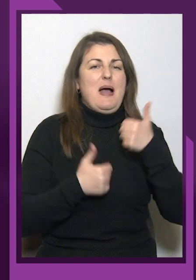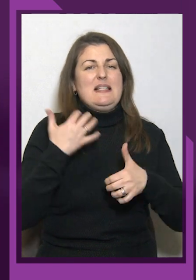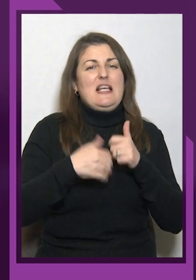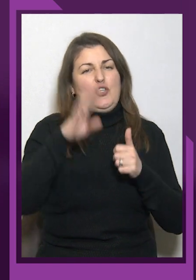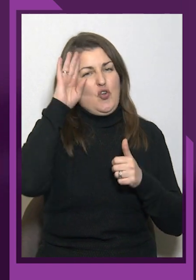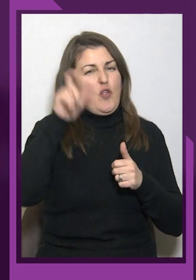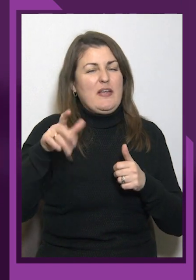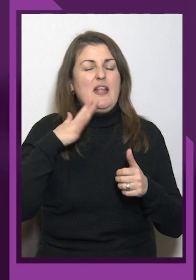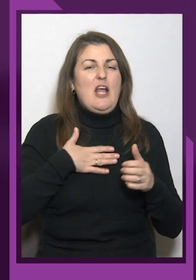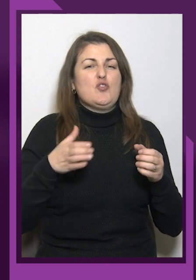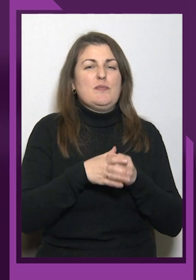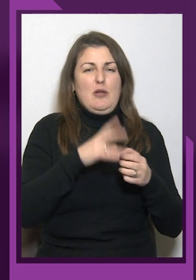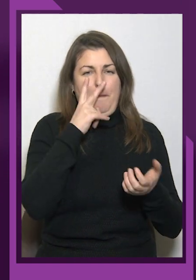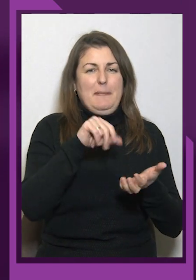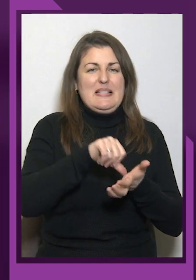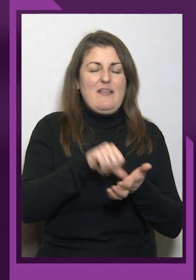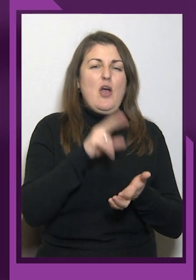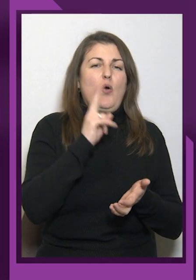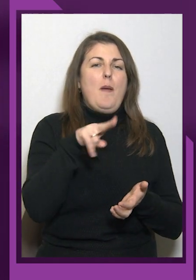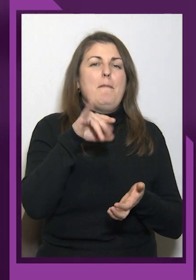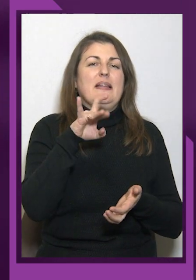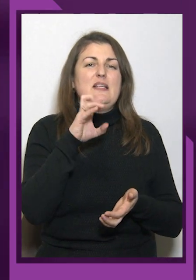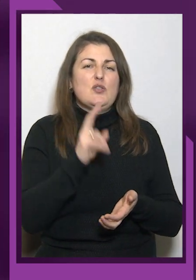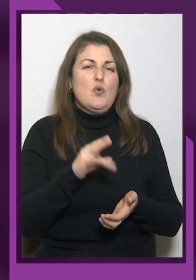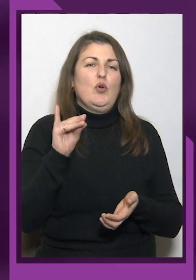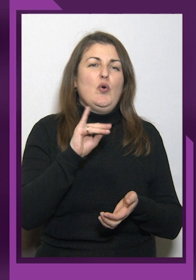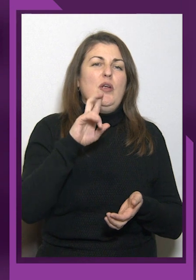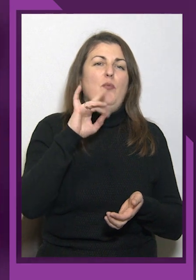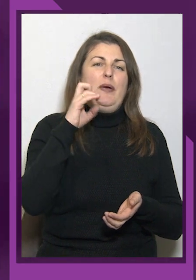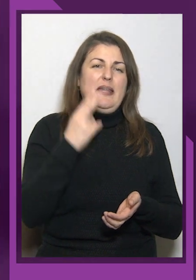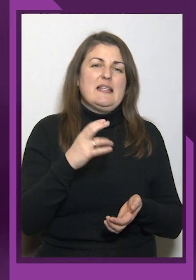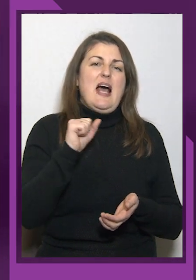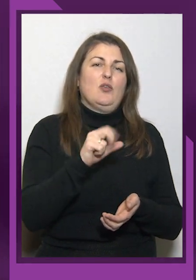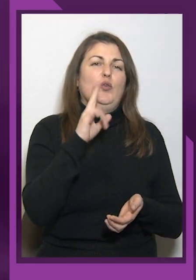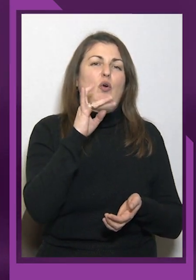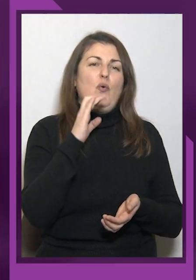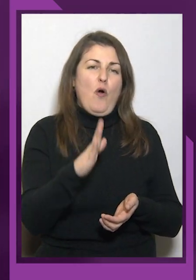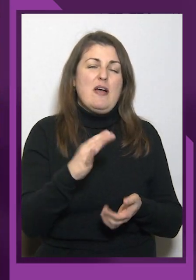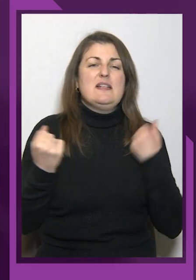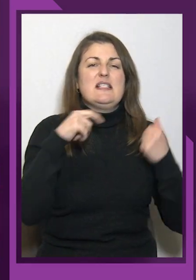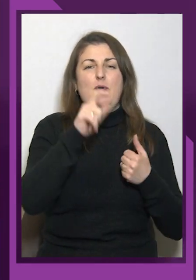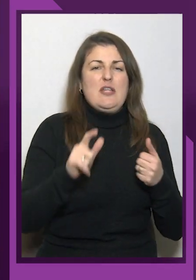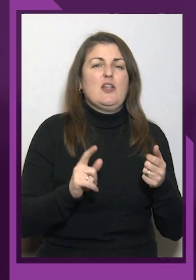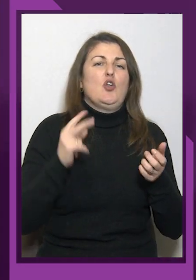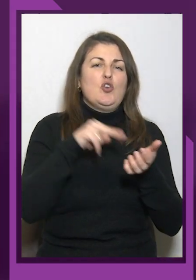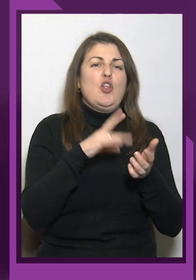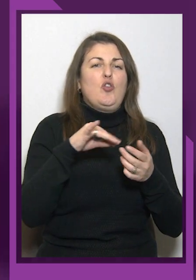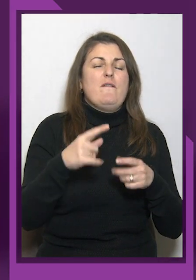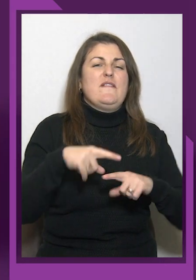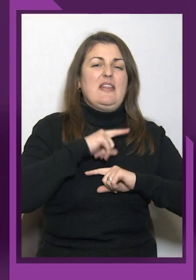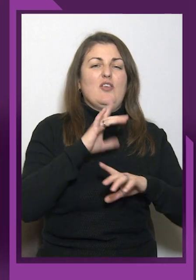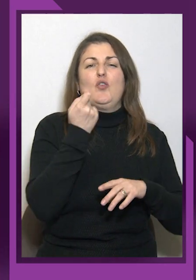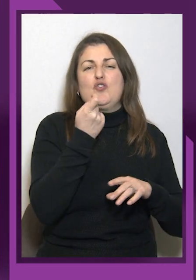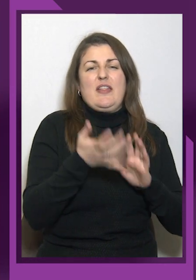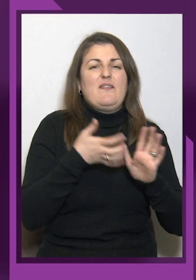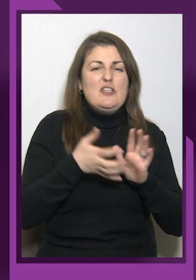чоловіків нашу збірну представляли Костянтин Панасюк, Юрій Бабинець та Антон Крюков. Спортсмени дійшли до фіналу і лише трохи